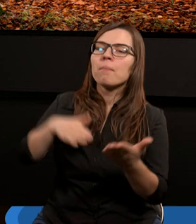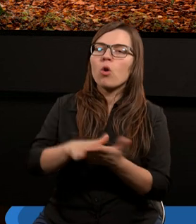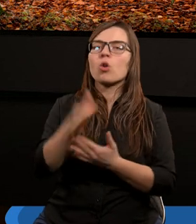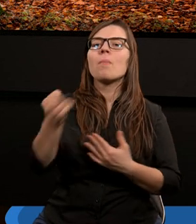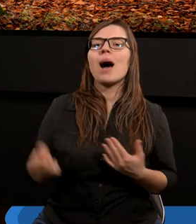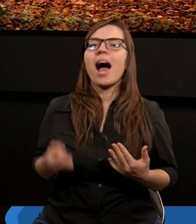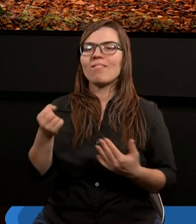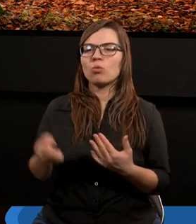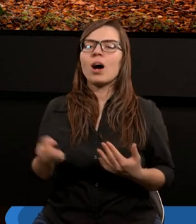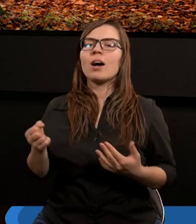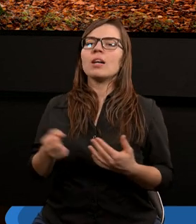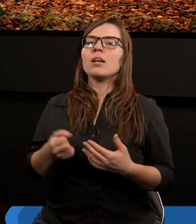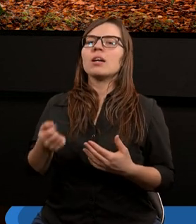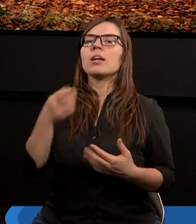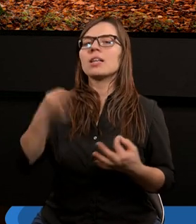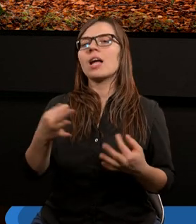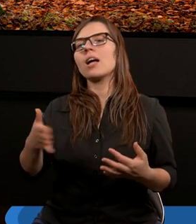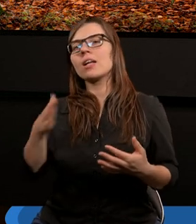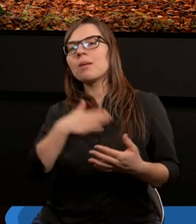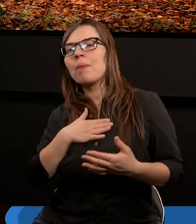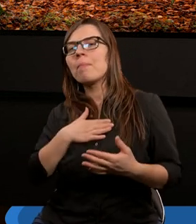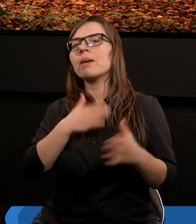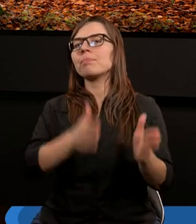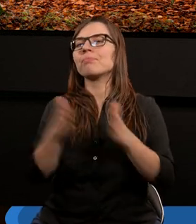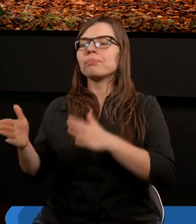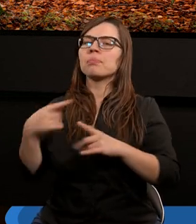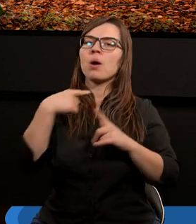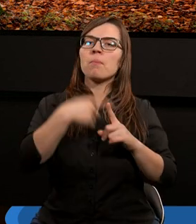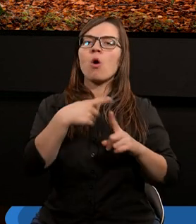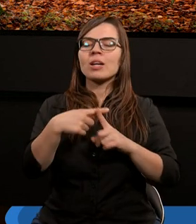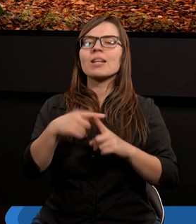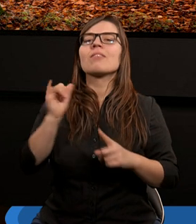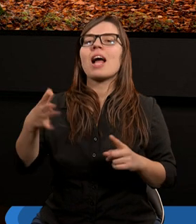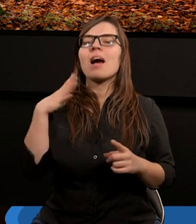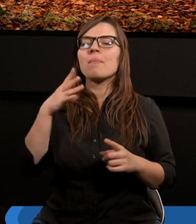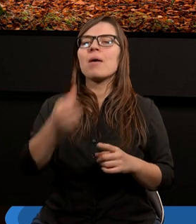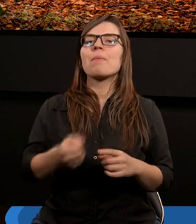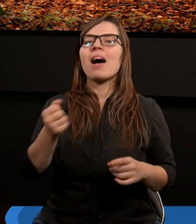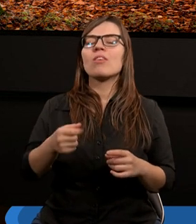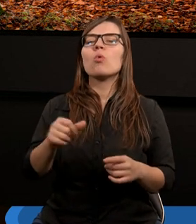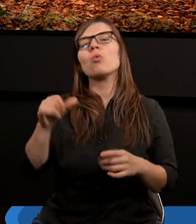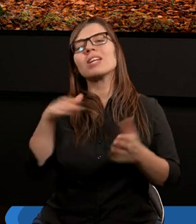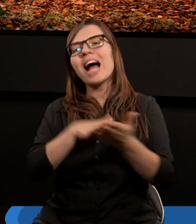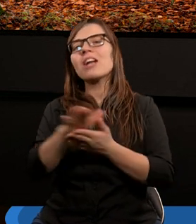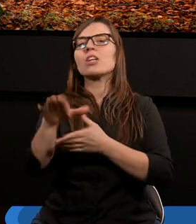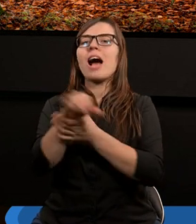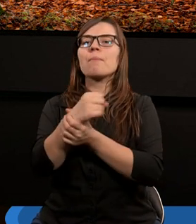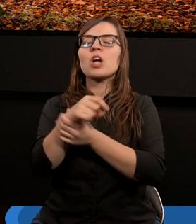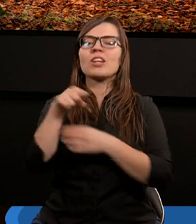Pawła, a nagle mamy teraz pozytywne. Tak jakby Paweł zaczynał sobie przeczyć.